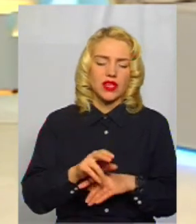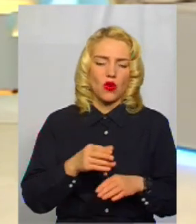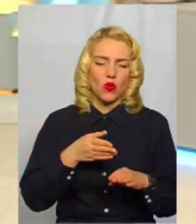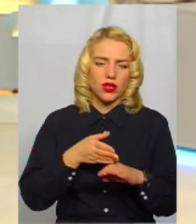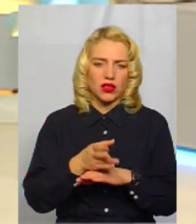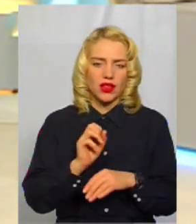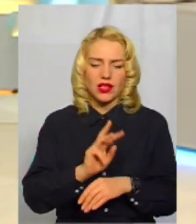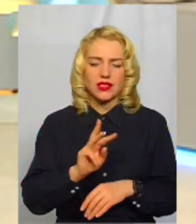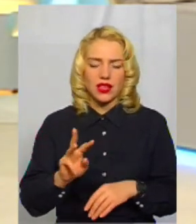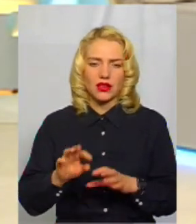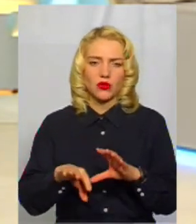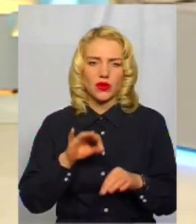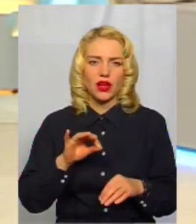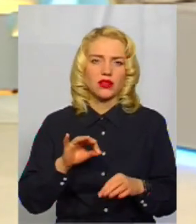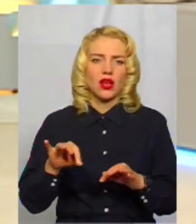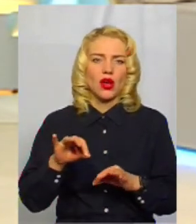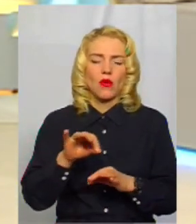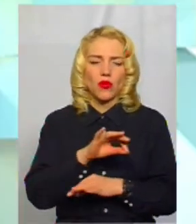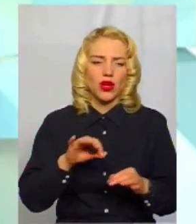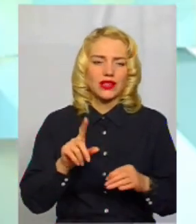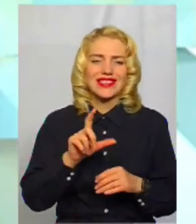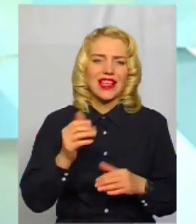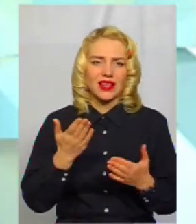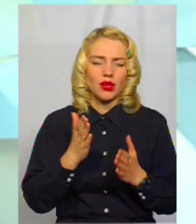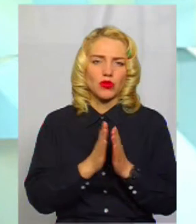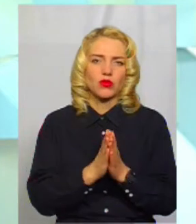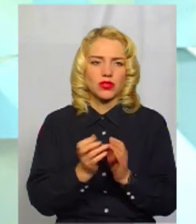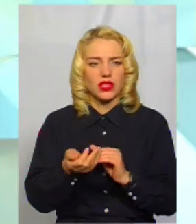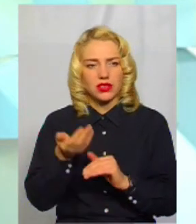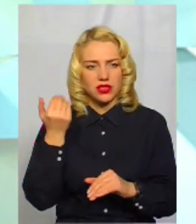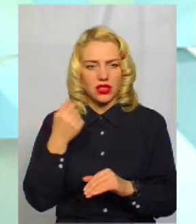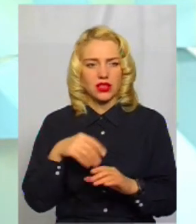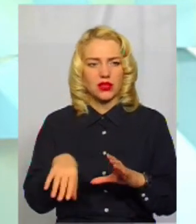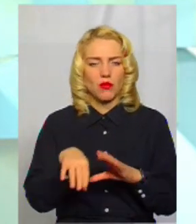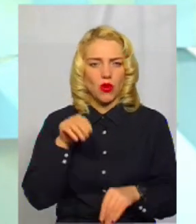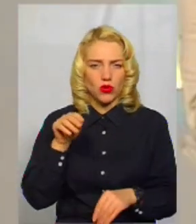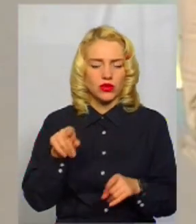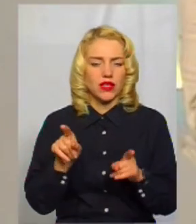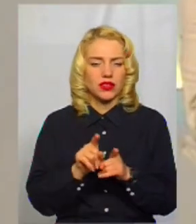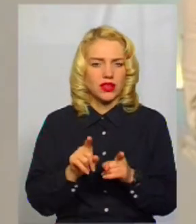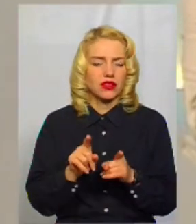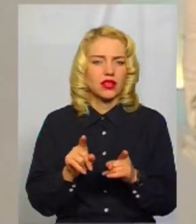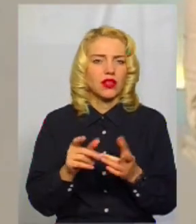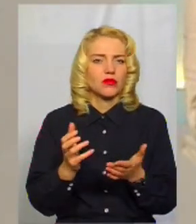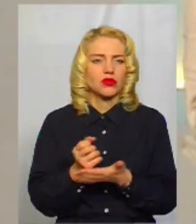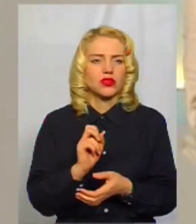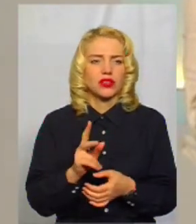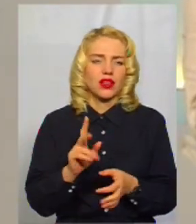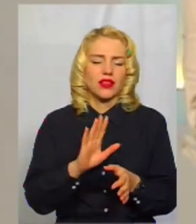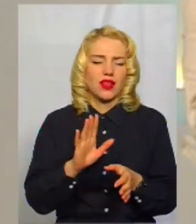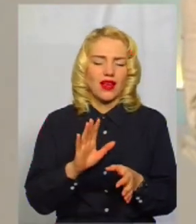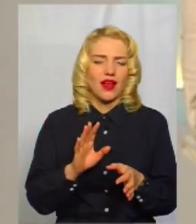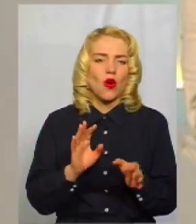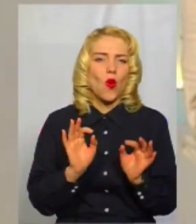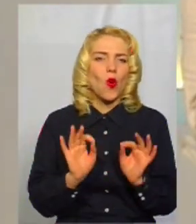той проєкт, за котрий їх попросили за зділяхість проголосувати. Тобто, така, можна сказати, дещо не об